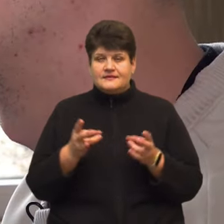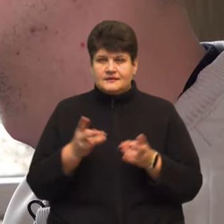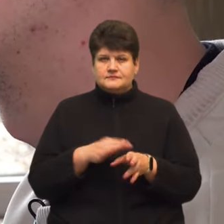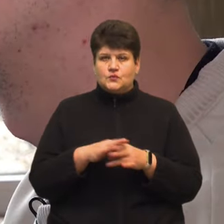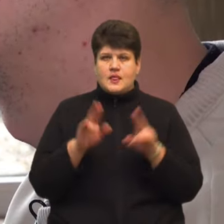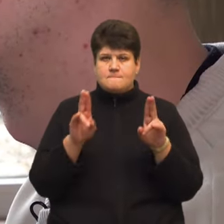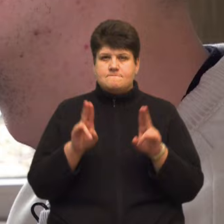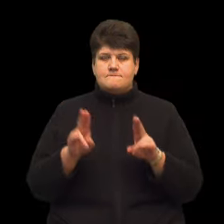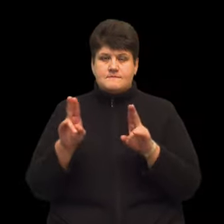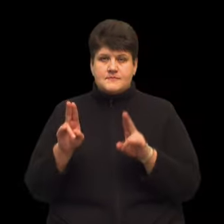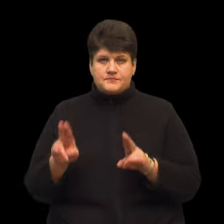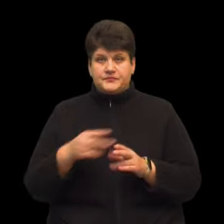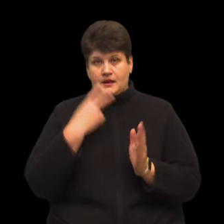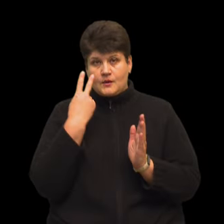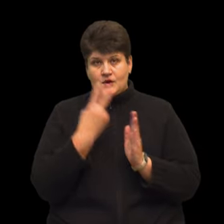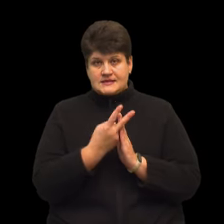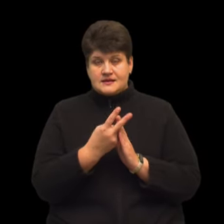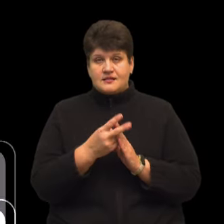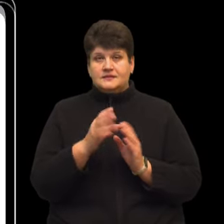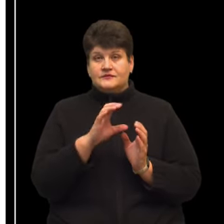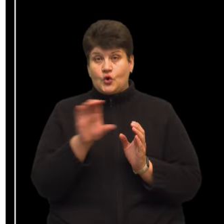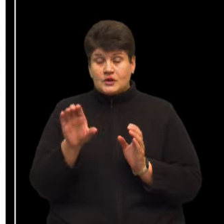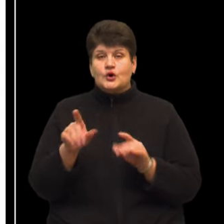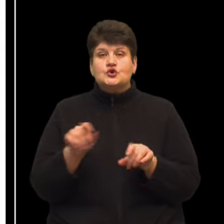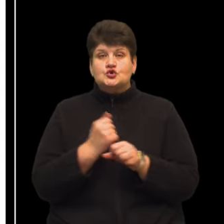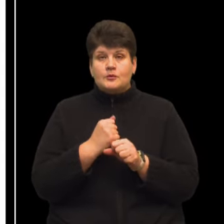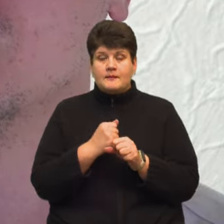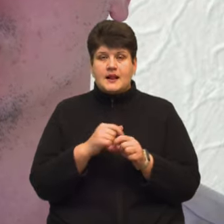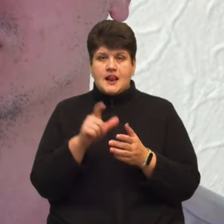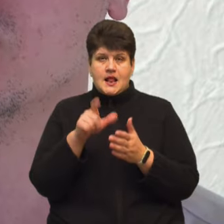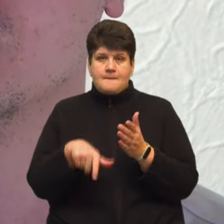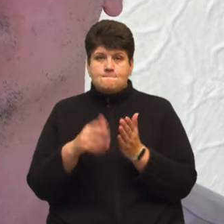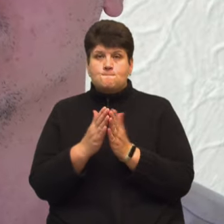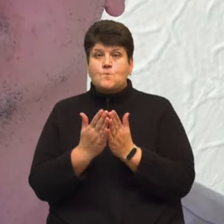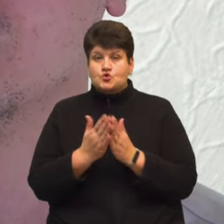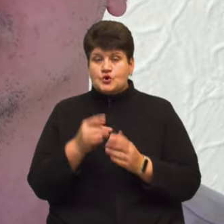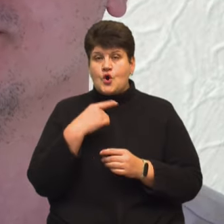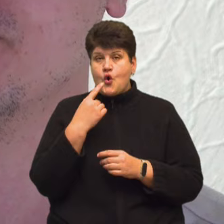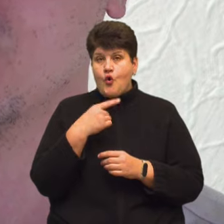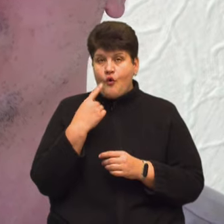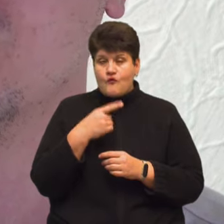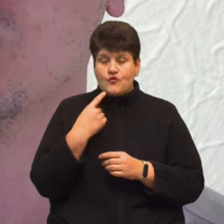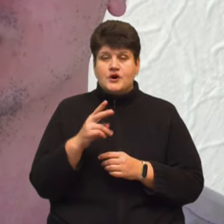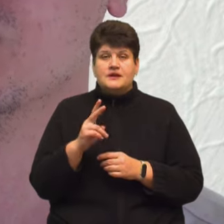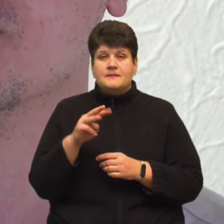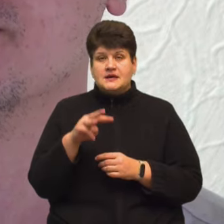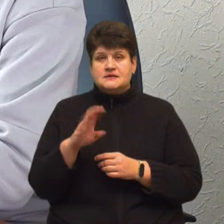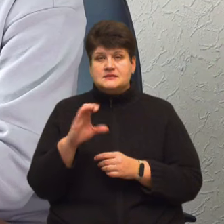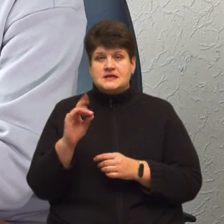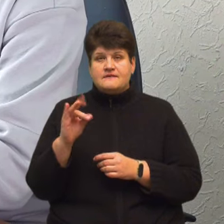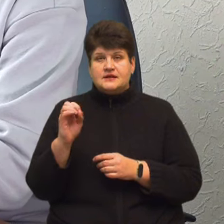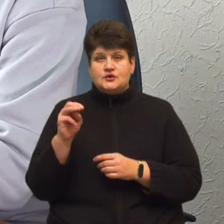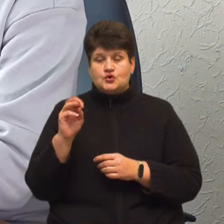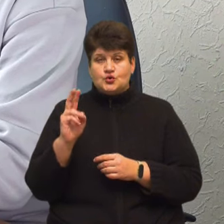правил. Їх показали в ролику, а також зробили брошури, каже інспектор відділу протидії кіберзлочинам в області Максим Сербатнюк.